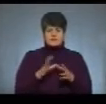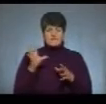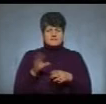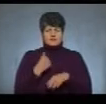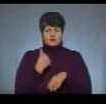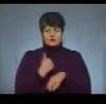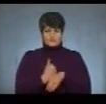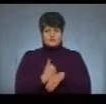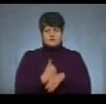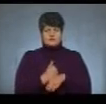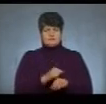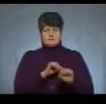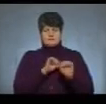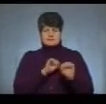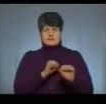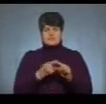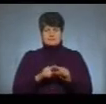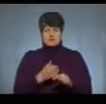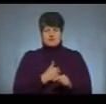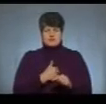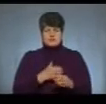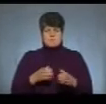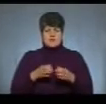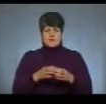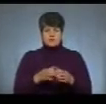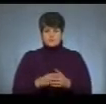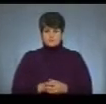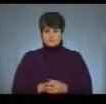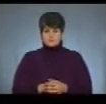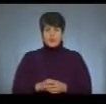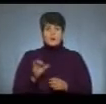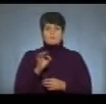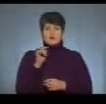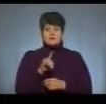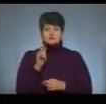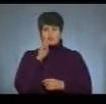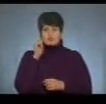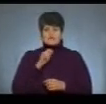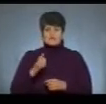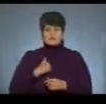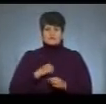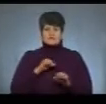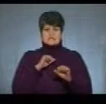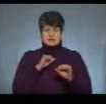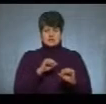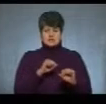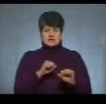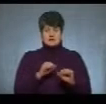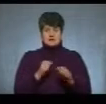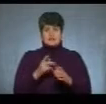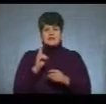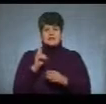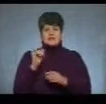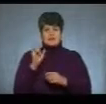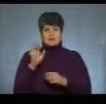оборони, це виконували виключно добровольчі батальйони. Про те, що українських військових, яких захищала аеропорт, назвали кіборгами, Юрій